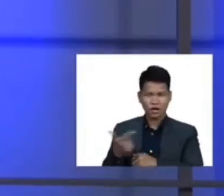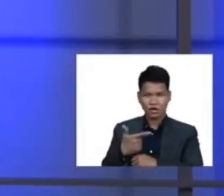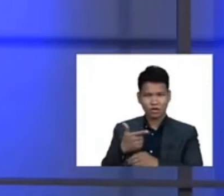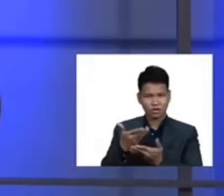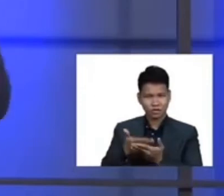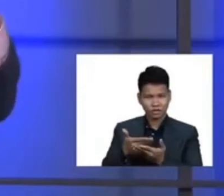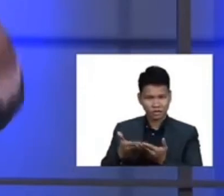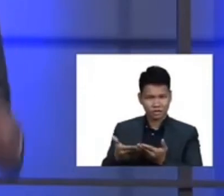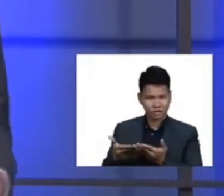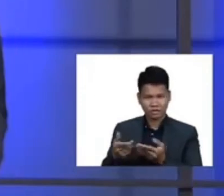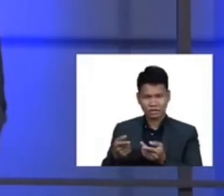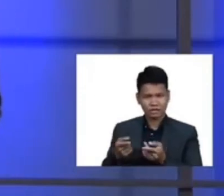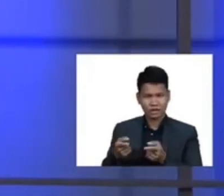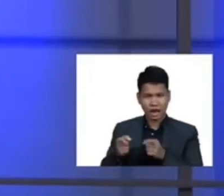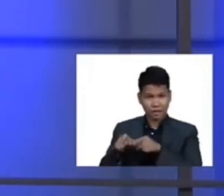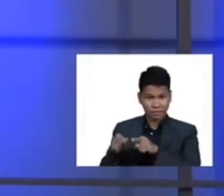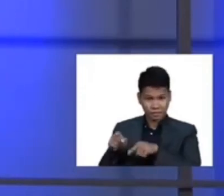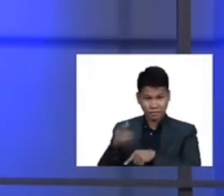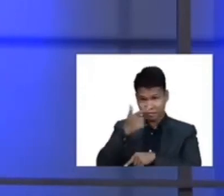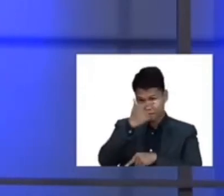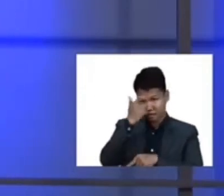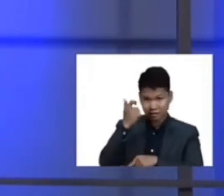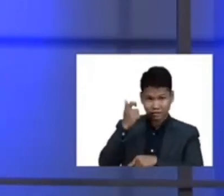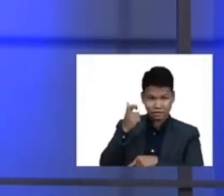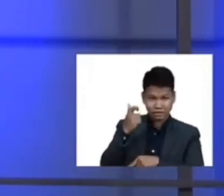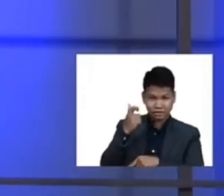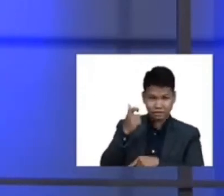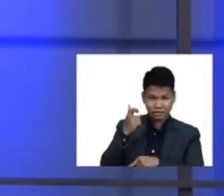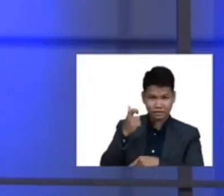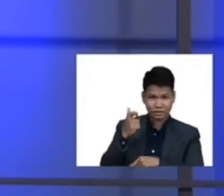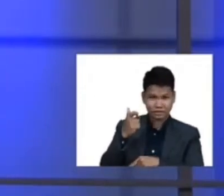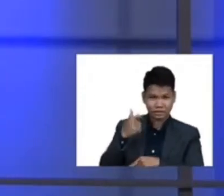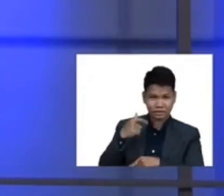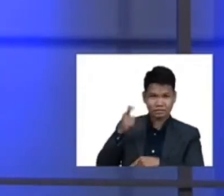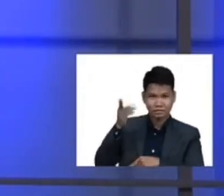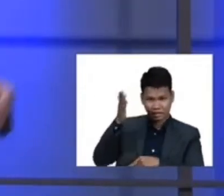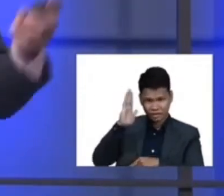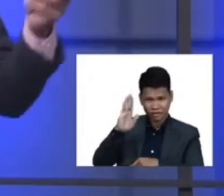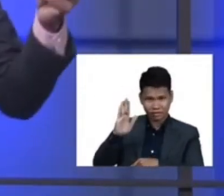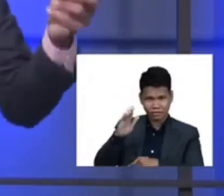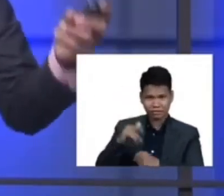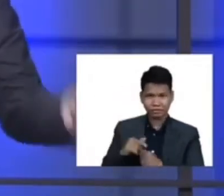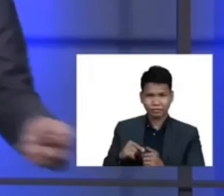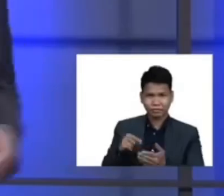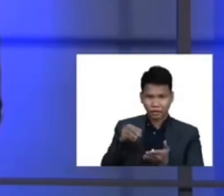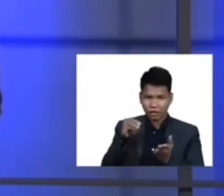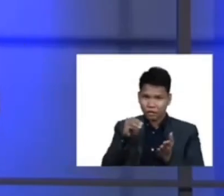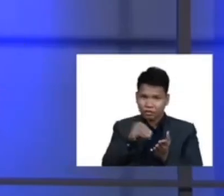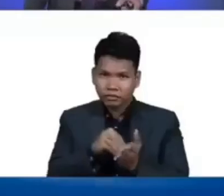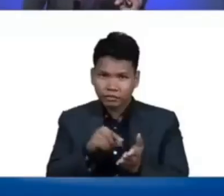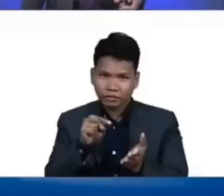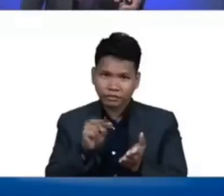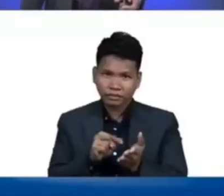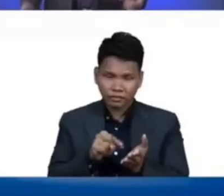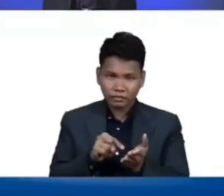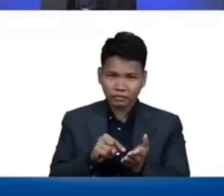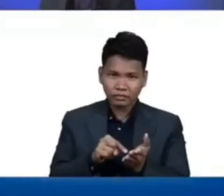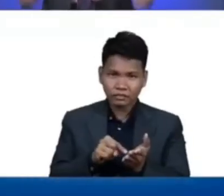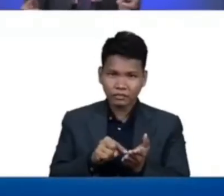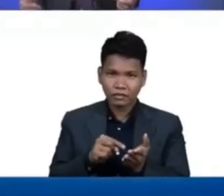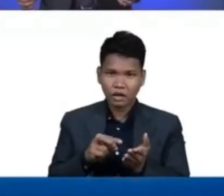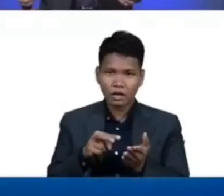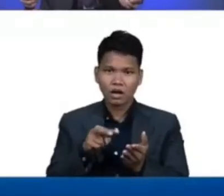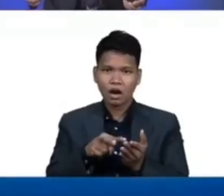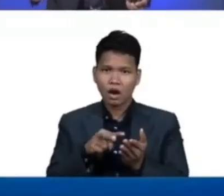nangyayari dahil sa ating Panginoon ito po ang kanyang nakita at ang